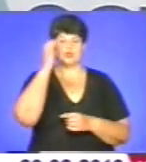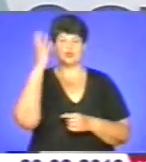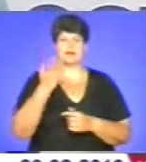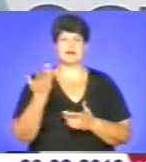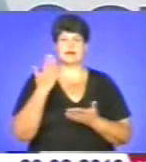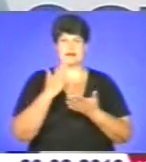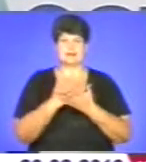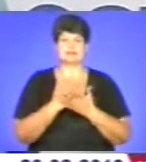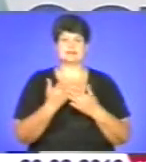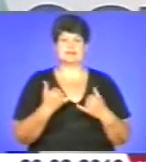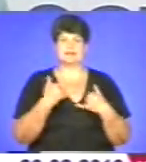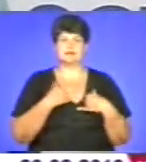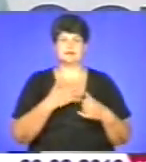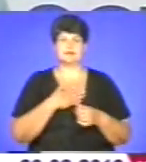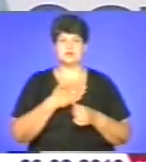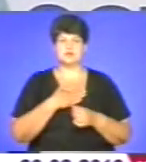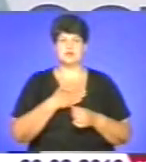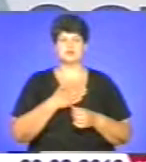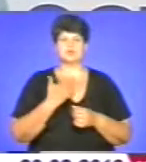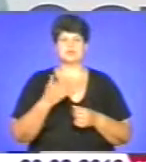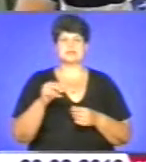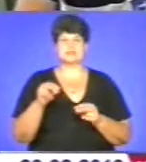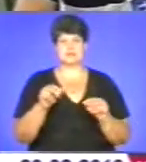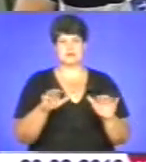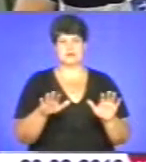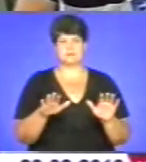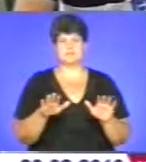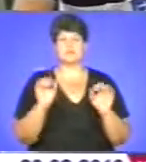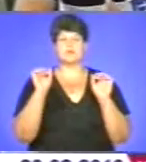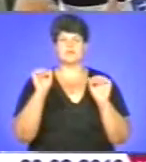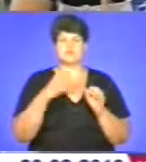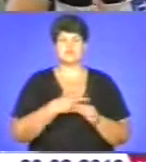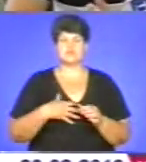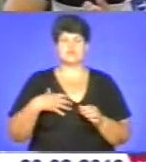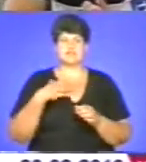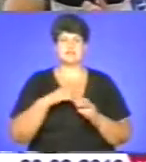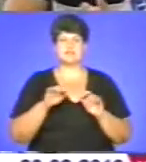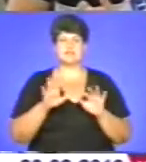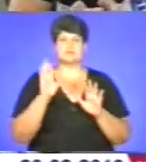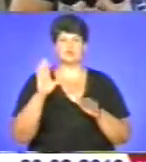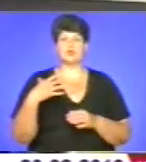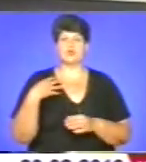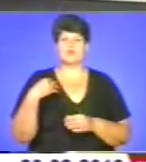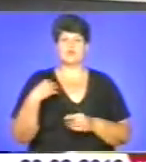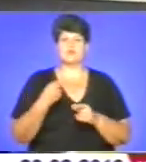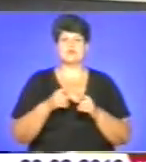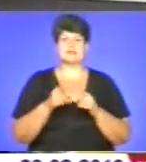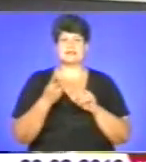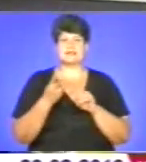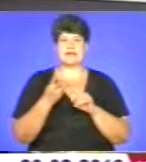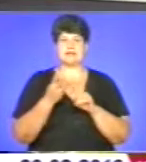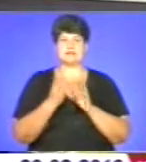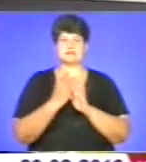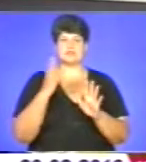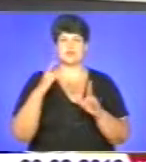характерна для нашої землі. Важливе для діаспори дійство відбудеться у Львові. Це вже третій за чергою